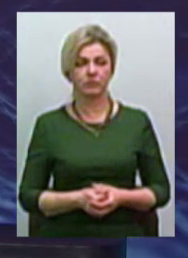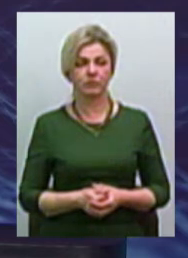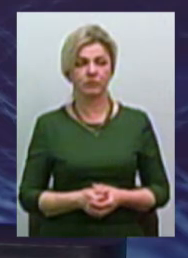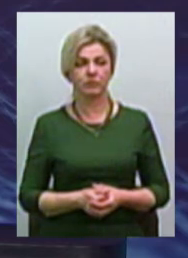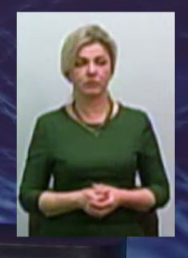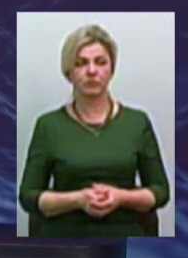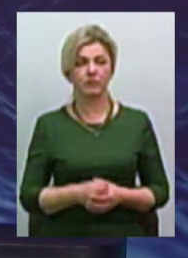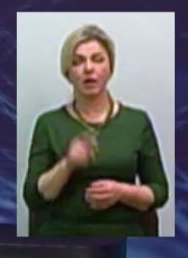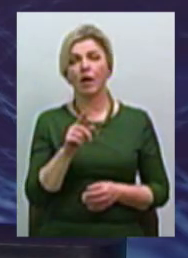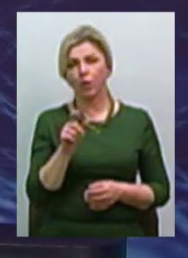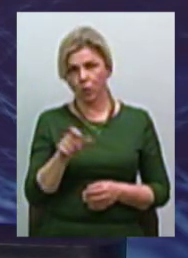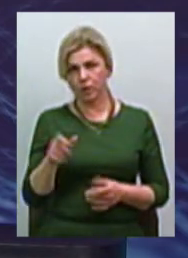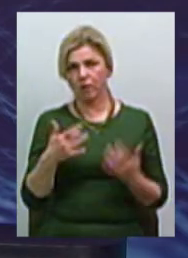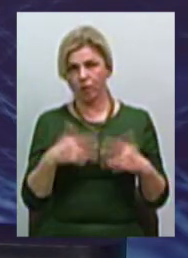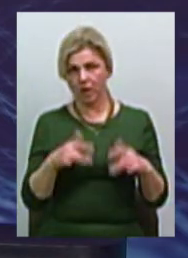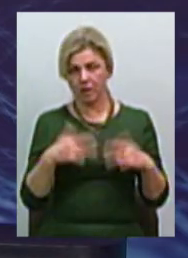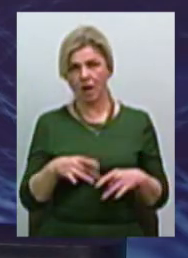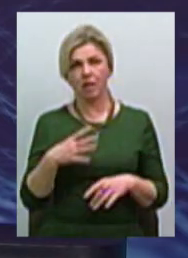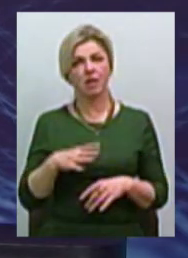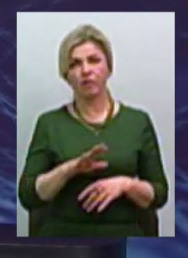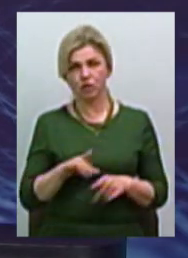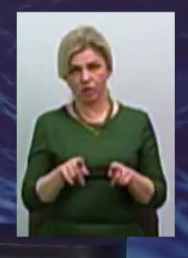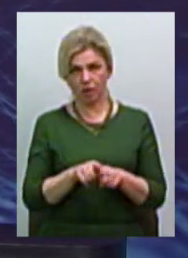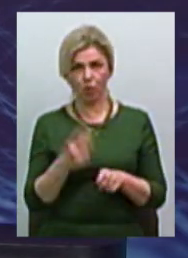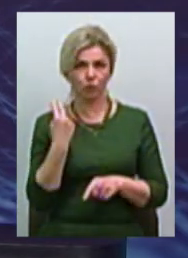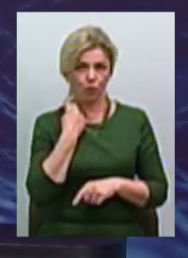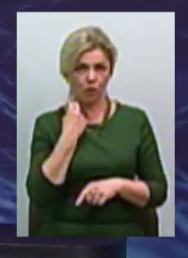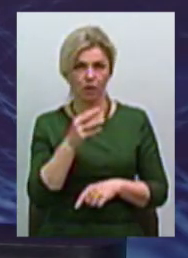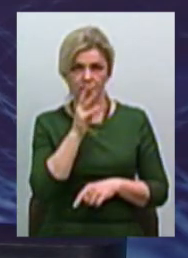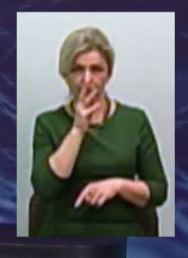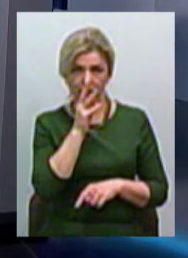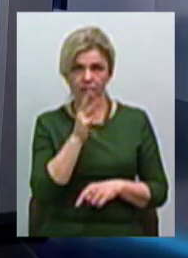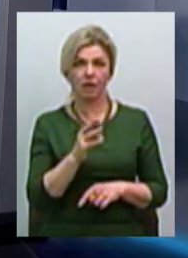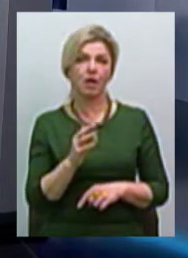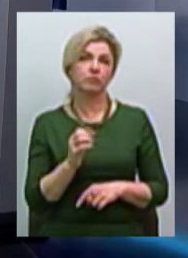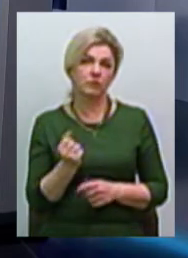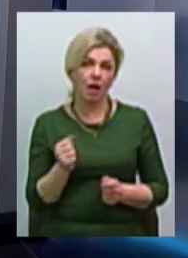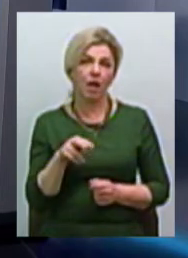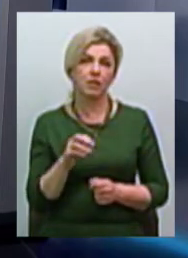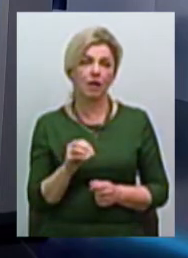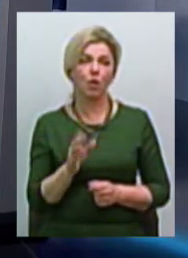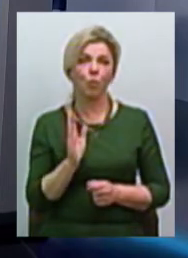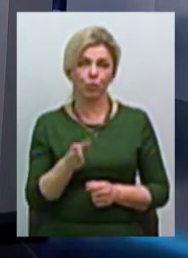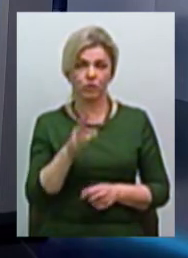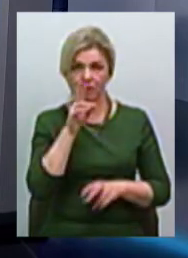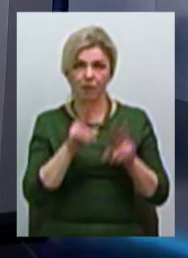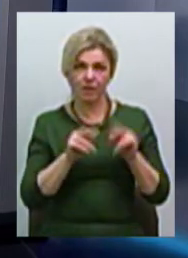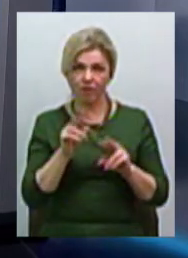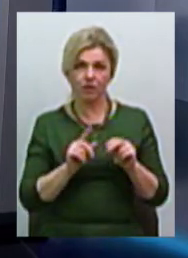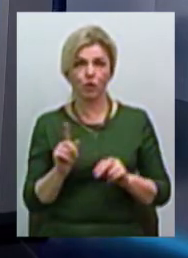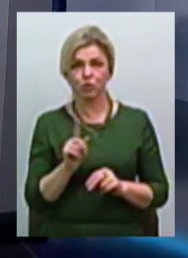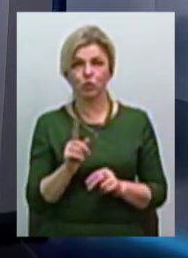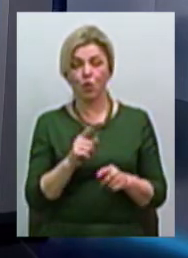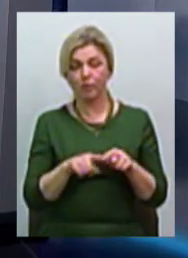деякі люди звільняються, просто не витримують таку заборгованості з виплати заробітної плати. Але будемо сподіватися, що